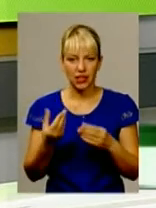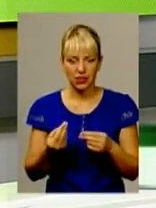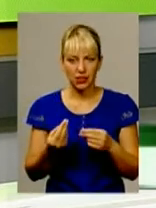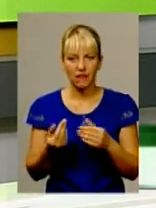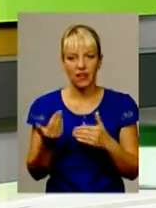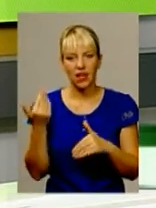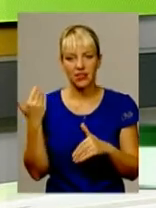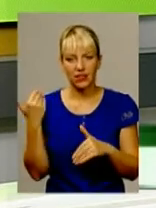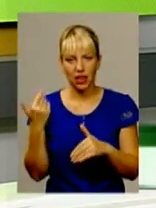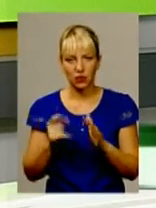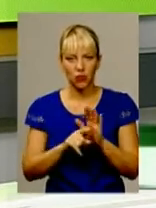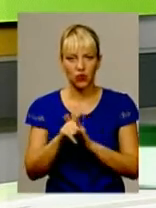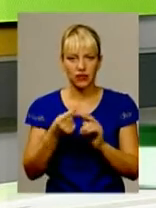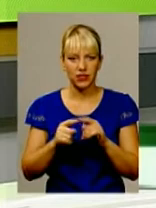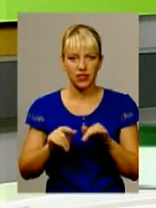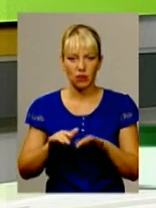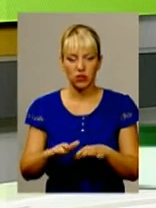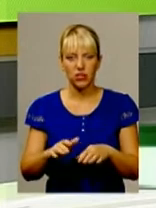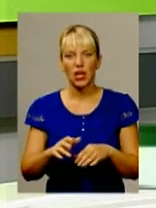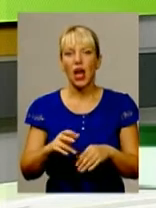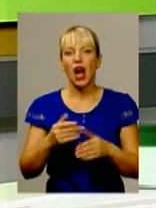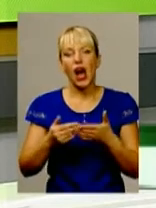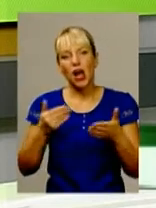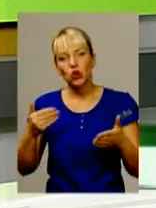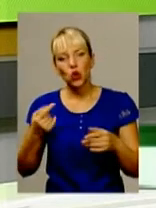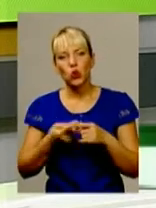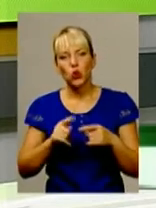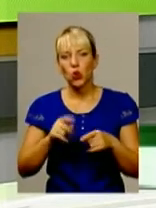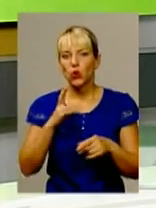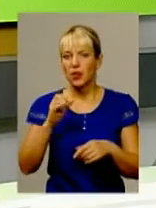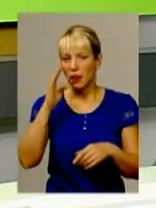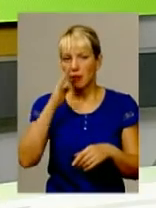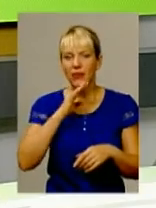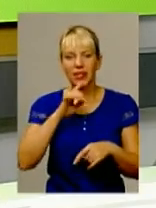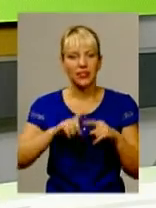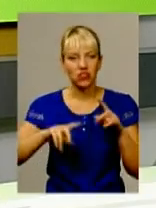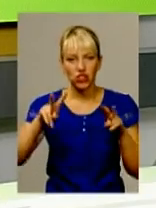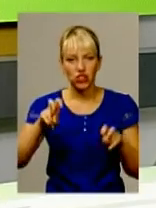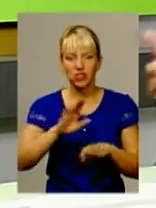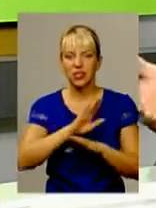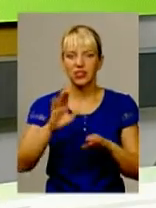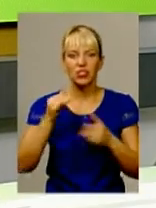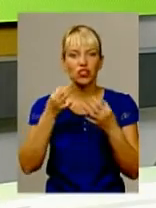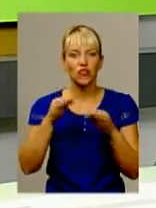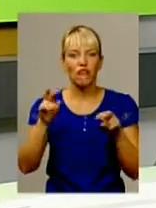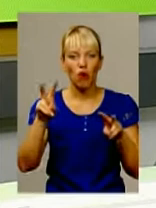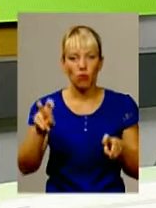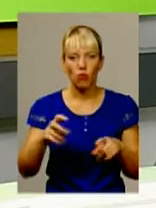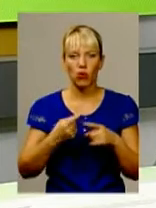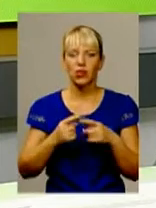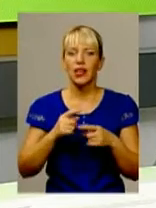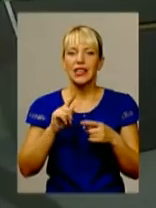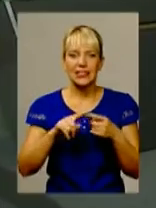розпочався. А до того партії ні Батьківщина, ні Самопоміч, ні Свобода. Ці партії, які ми говоримо, що вони